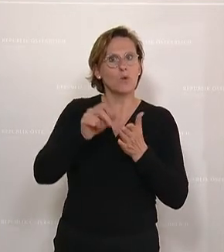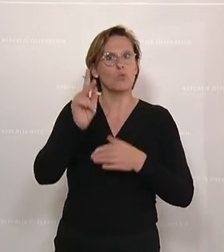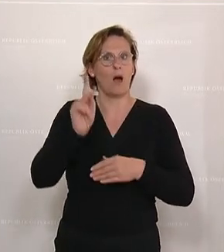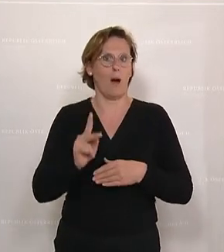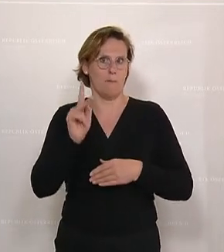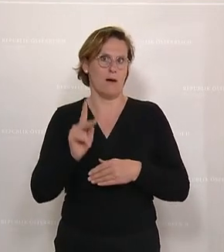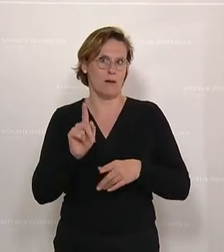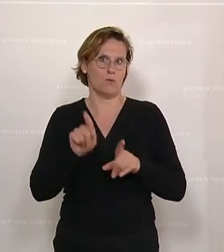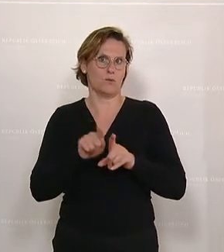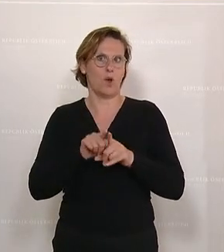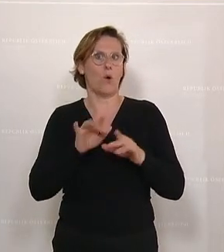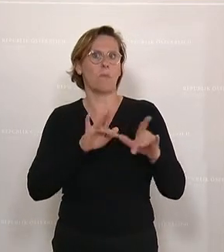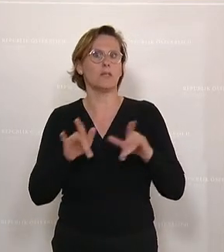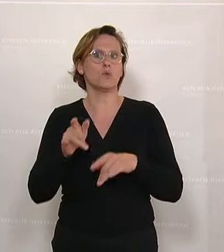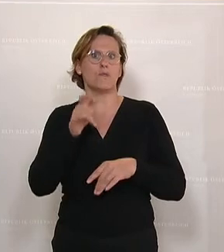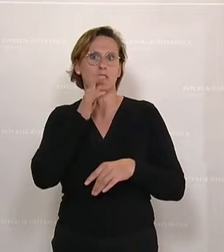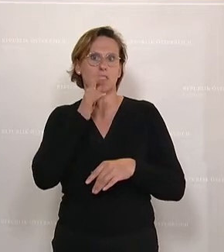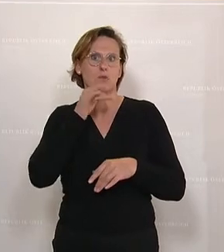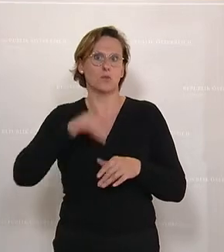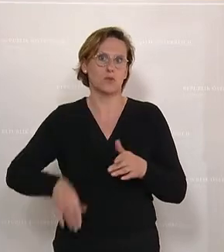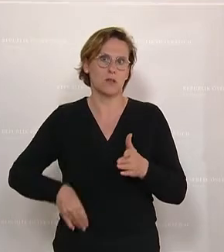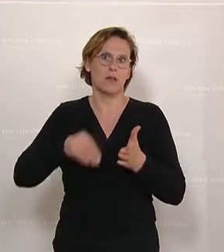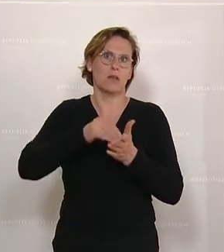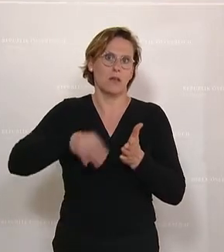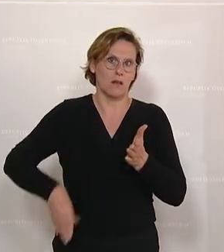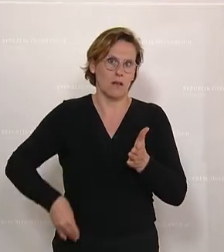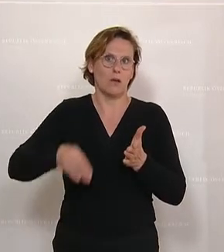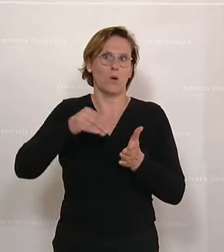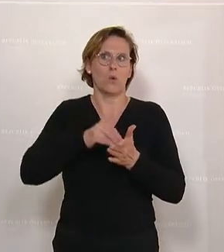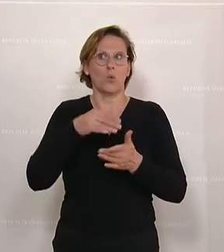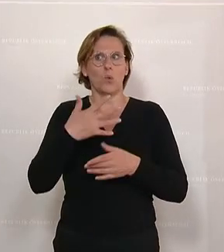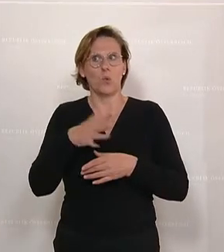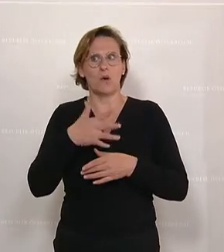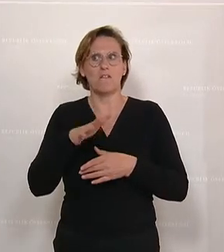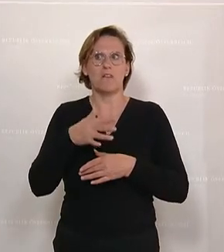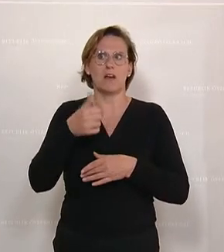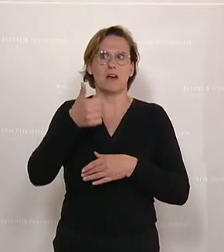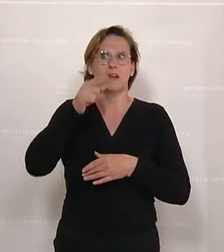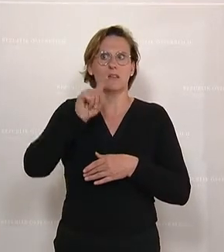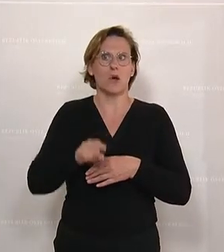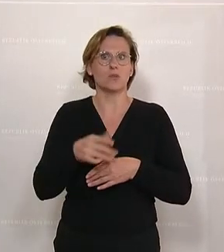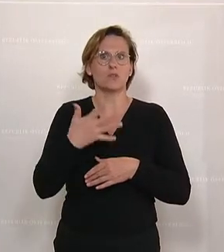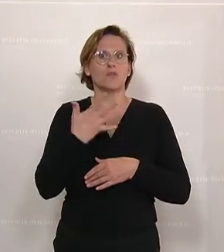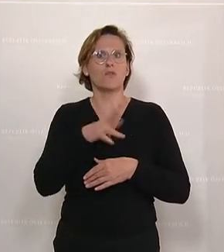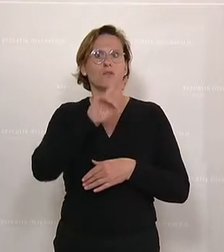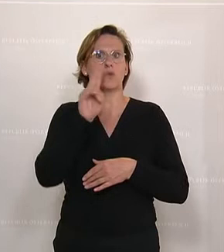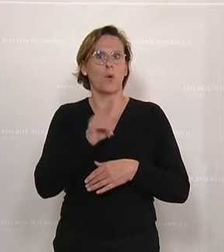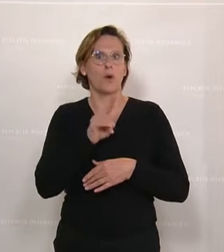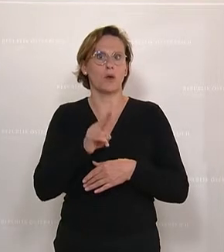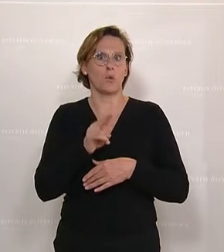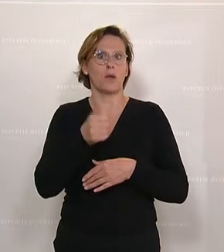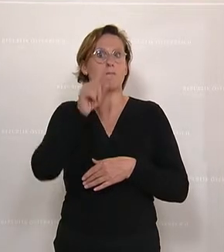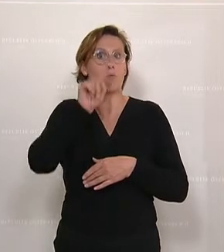und zur Vensionsversicherung, die zu zahlen sind. Das sind ungefähr rund 1.500 Euro im Monat, die man einmal